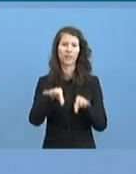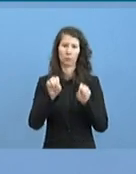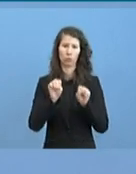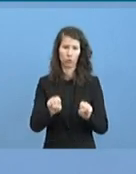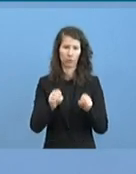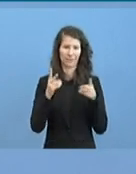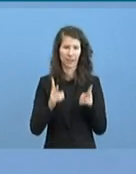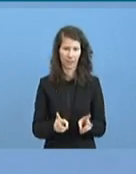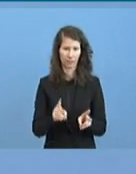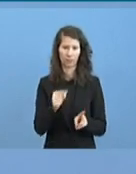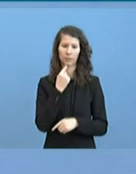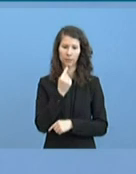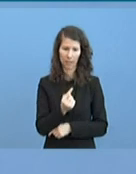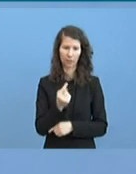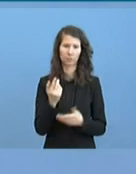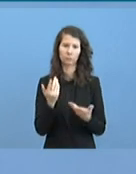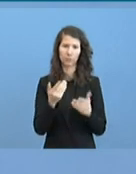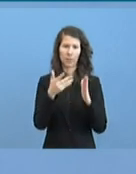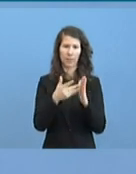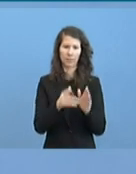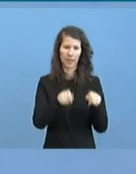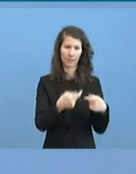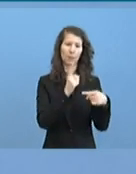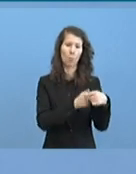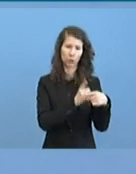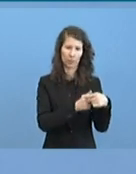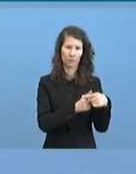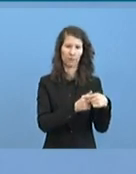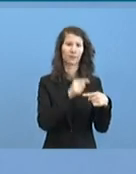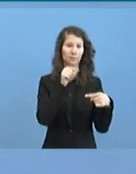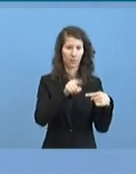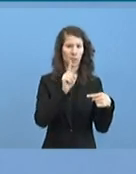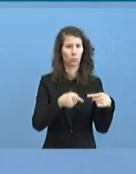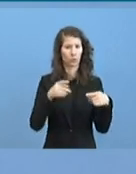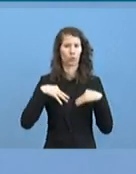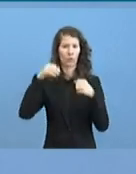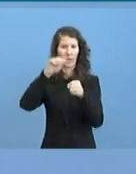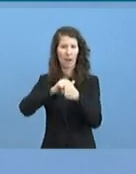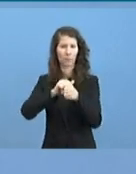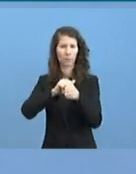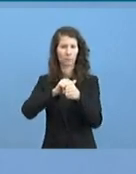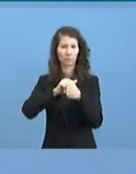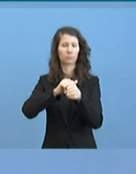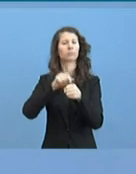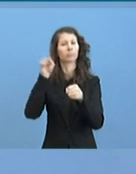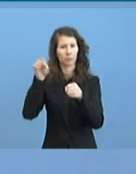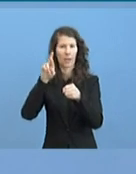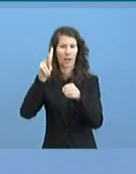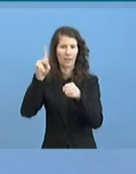positive Testergebnisse an die Gesundheitsämter beziehungsweise dann wiederum an das RKI zu übermitteln sind.